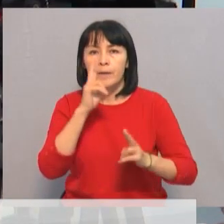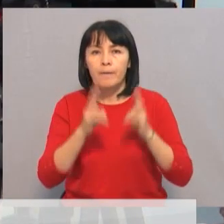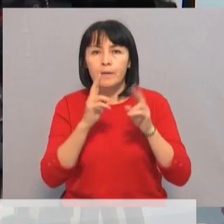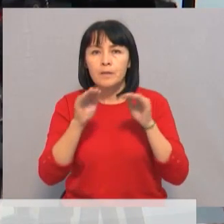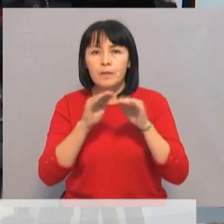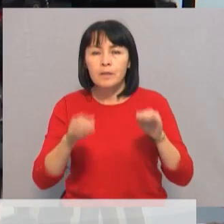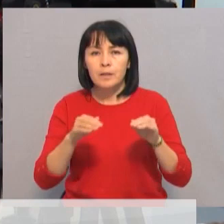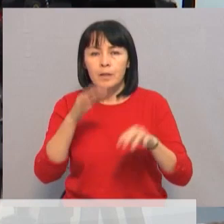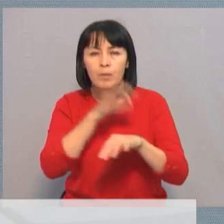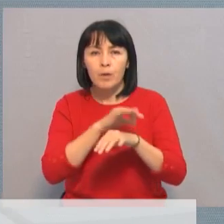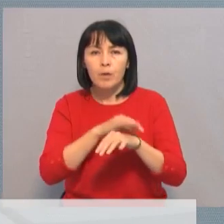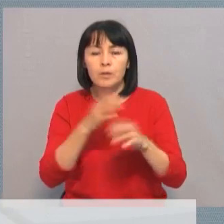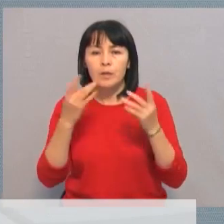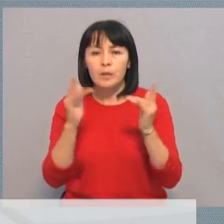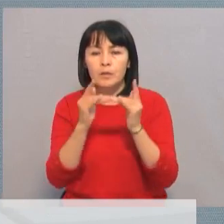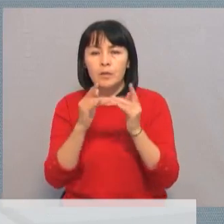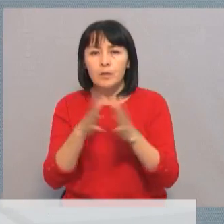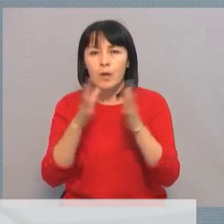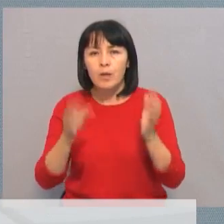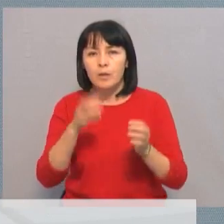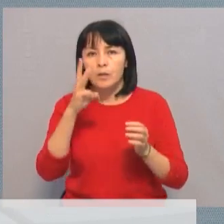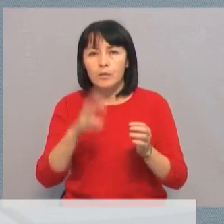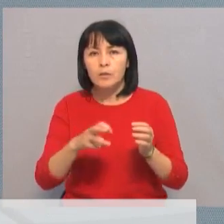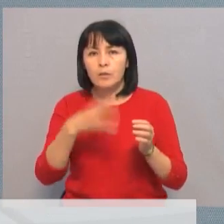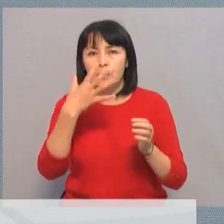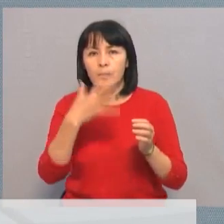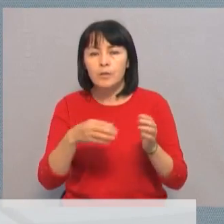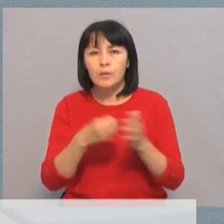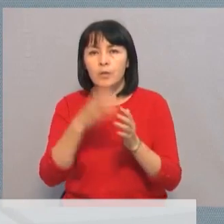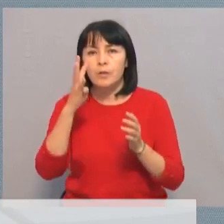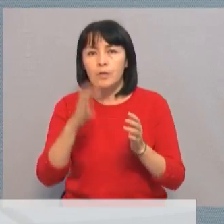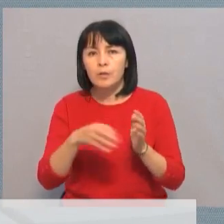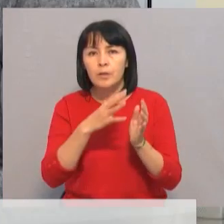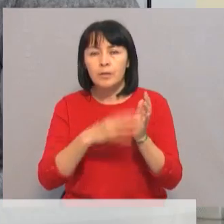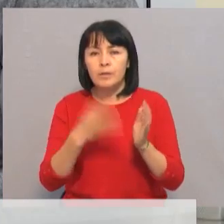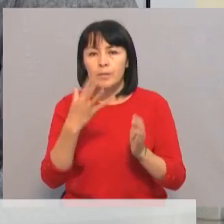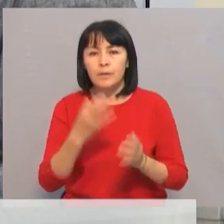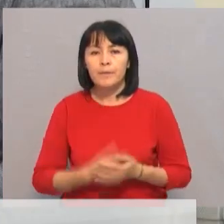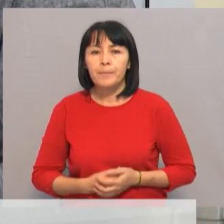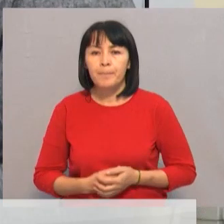с эпилепсией. Количество коек здесь увеличено с 315 до 495.